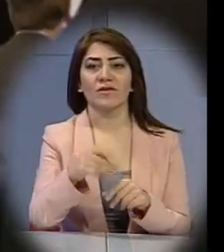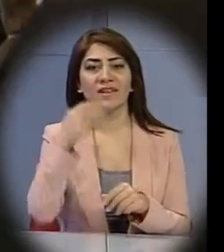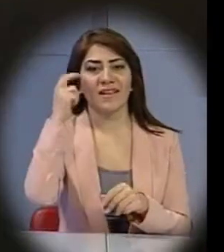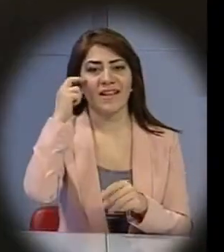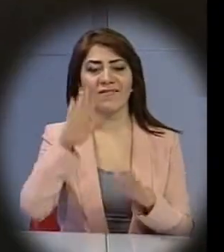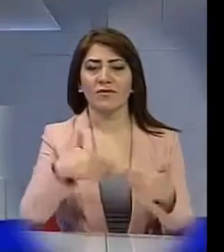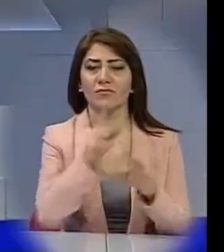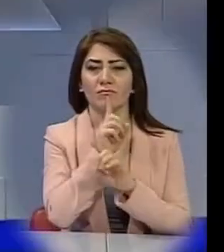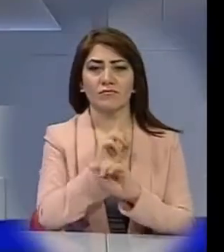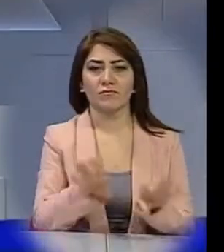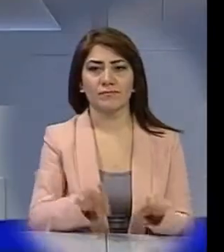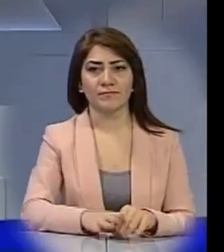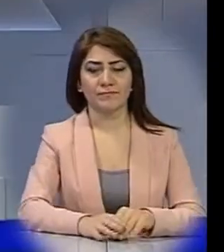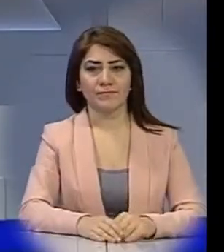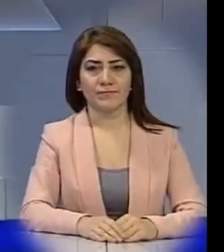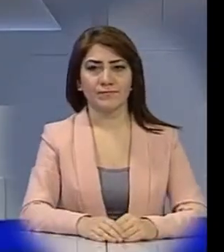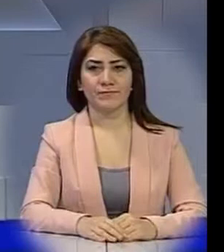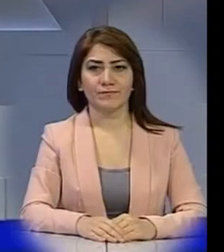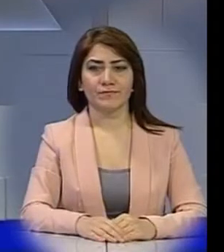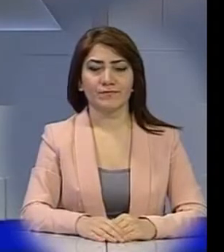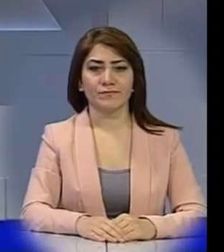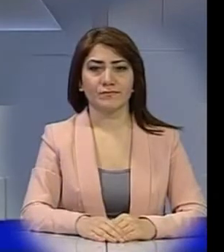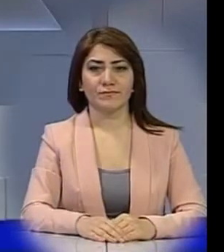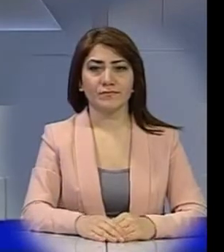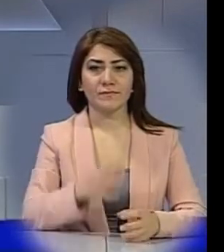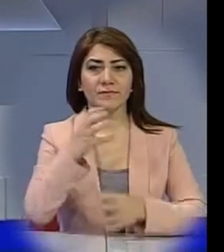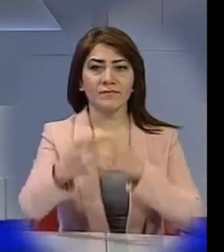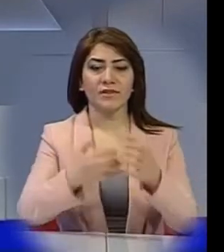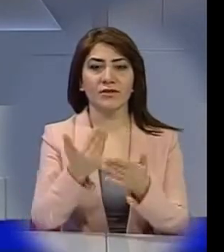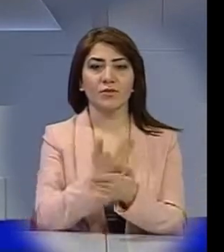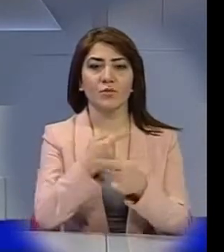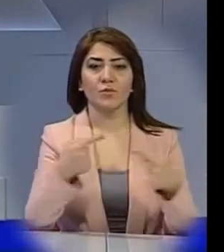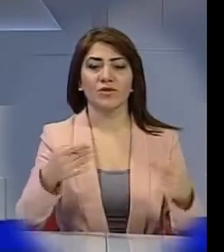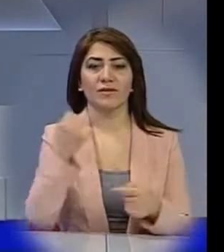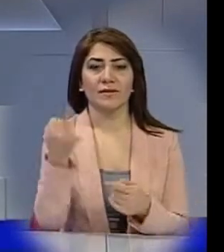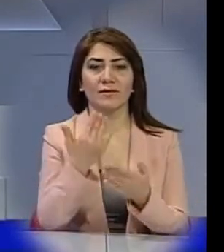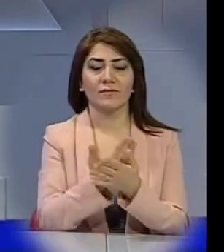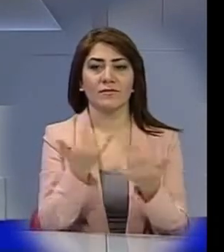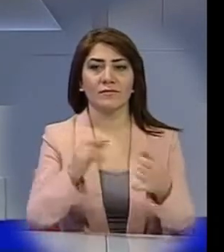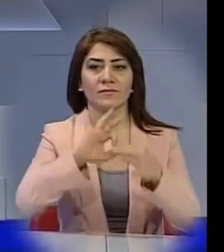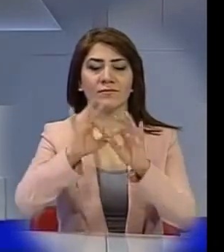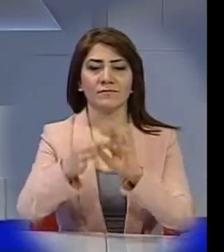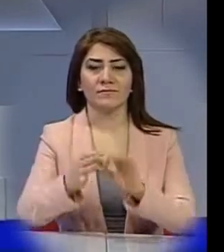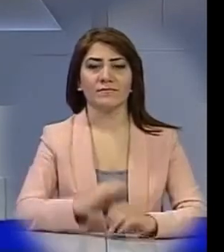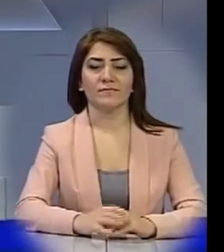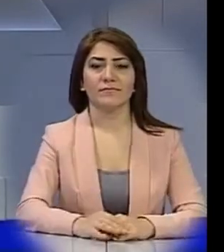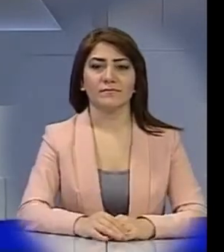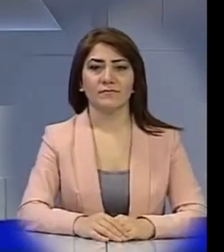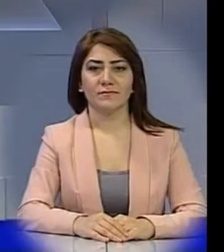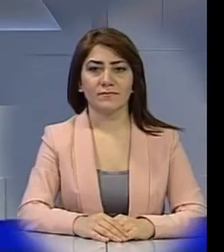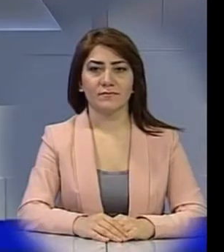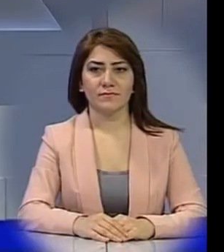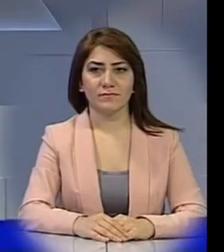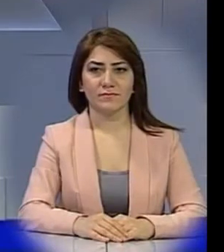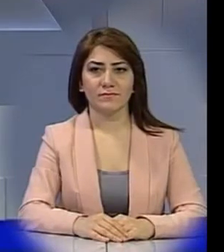կիևի։ Միջազգային լրահոսի մյուս շագրավնորությունները մեկ տեսոշարով ներկայացնում է